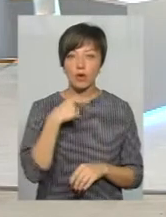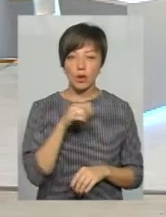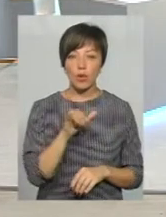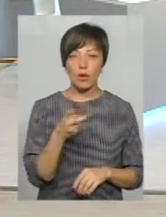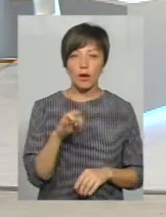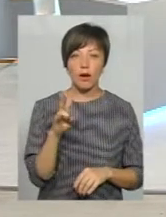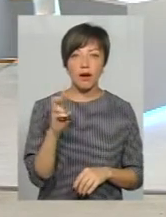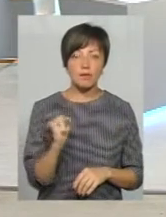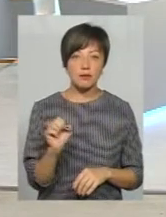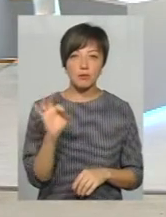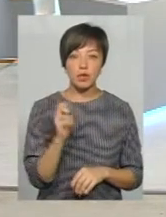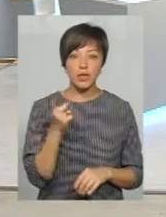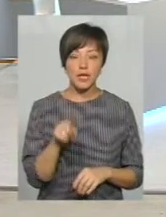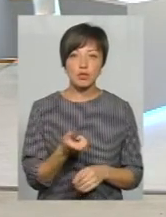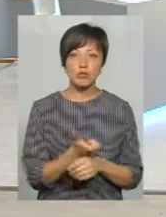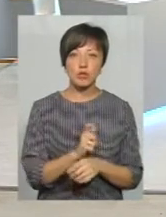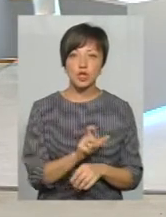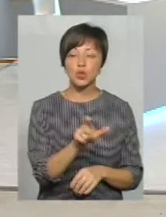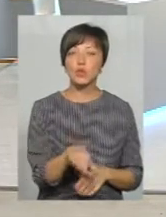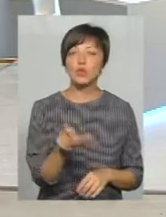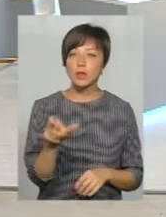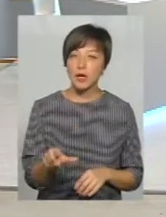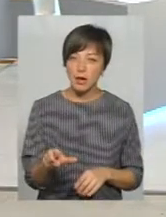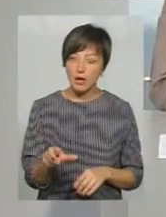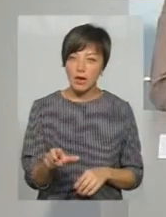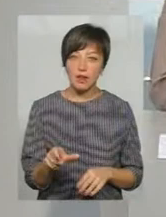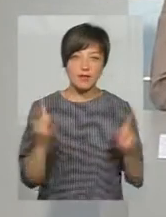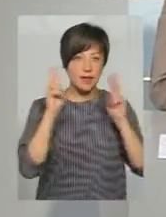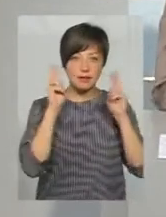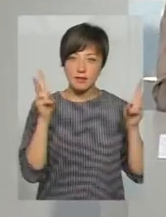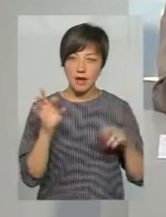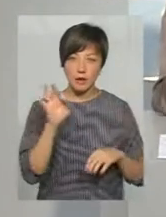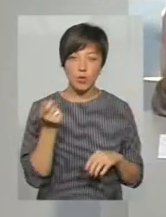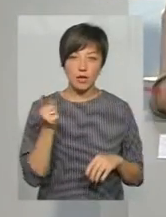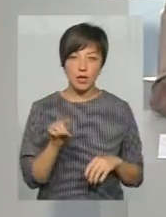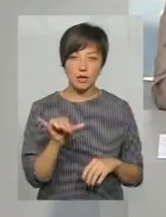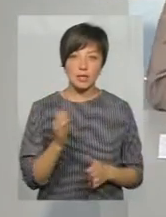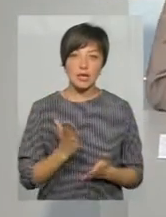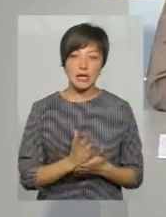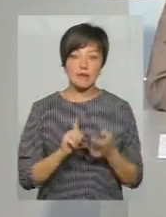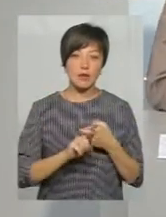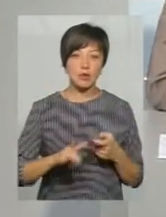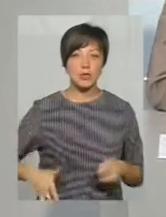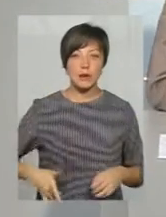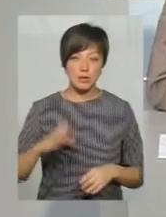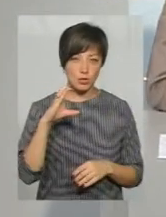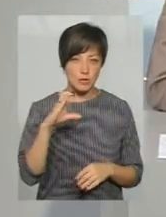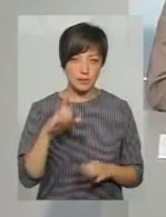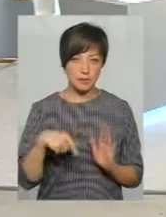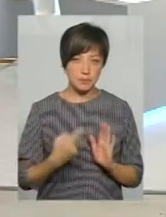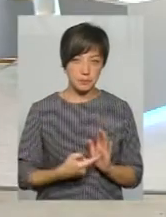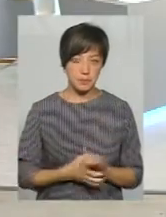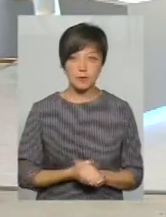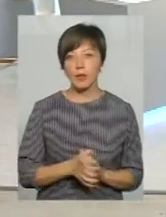Ульяна, про те, що більшість людей не знає про те, що в них є вірус гіпатиту С. Ну,